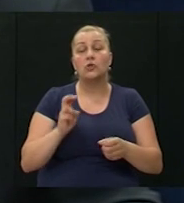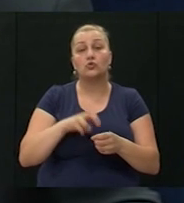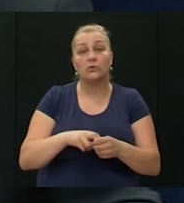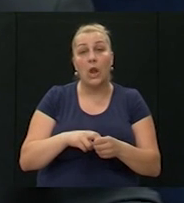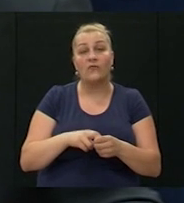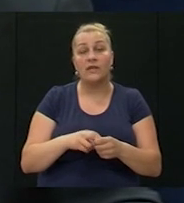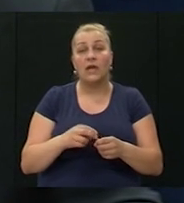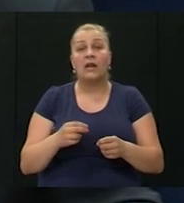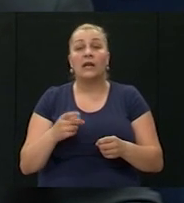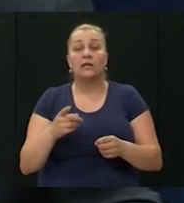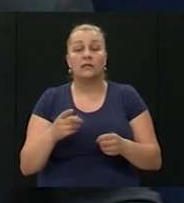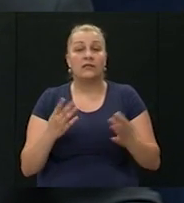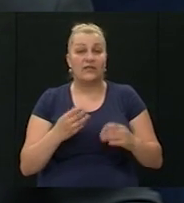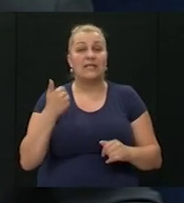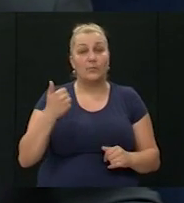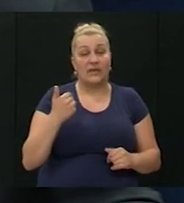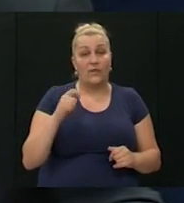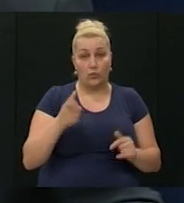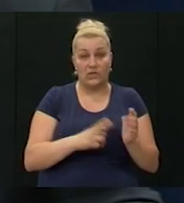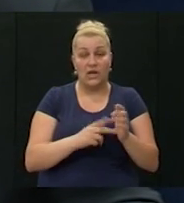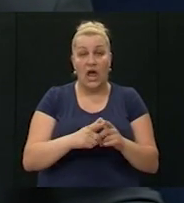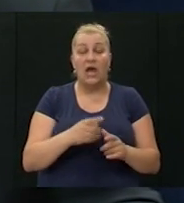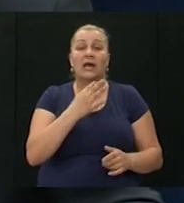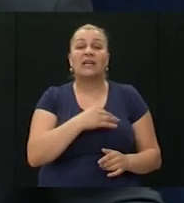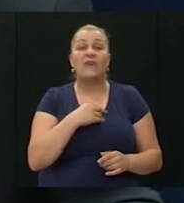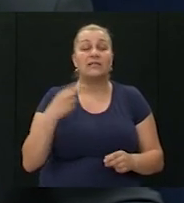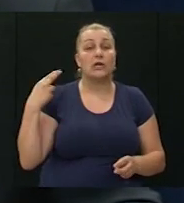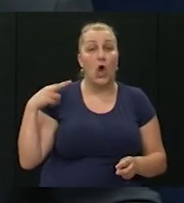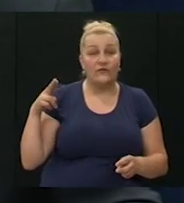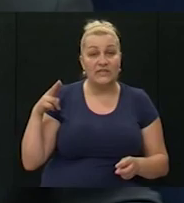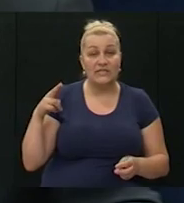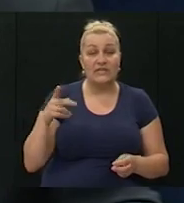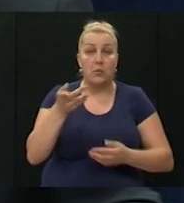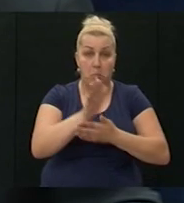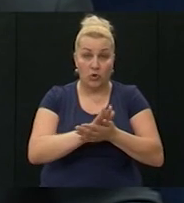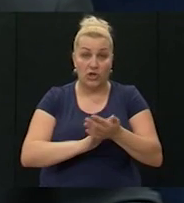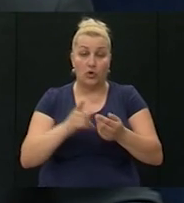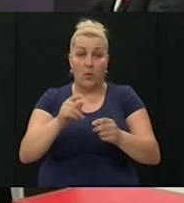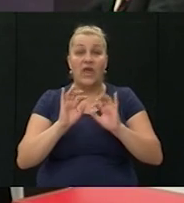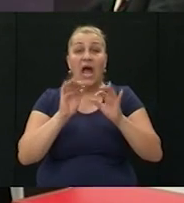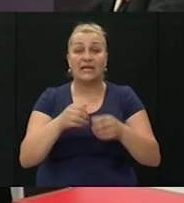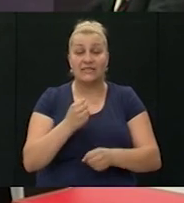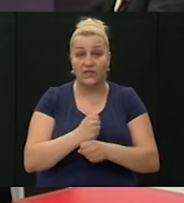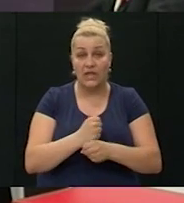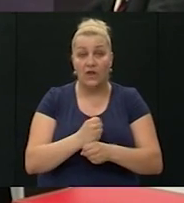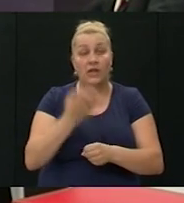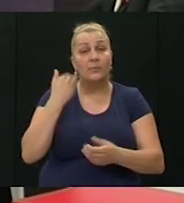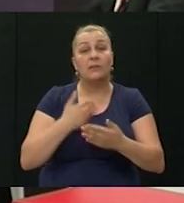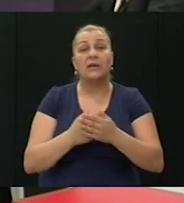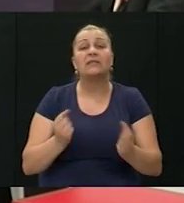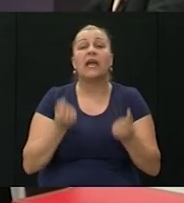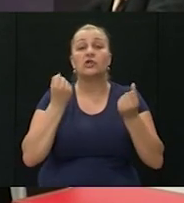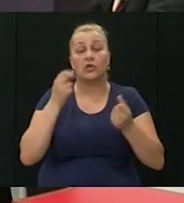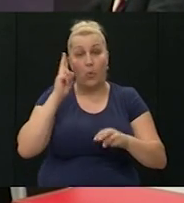do 1991. ujena. Hrvatski oficiri ujena su se početkom tih prvih agresivnih djelovanja našli pred jasno teškim